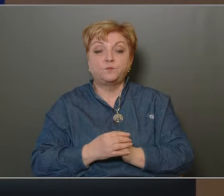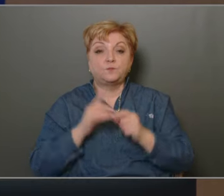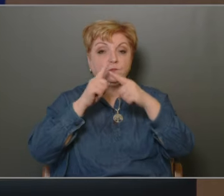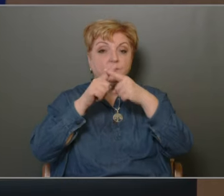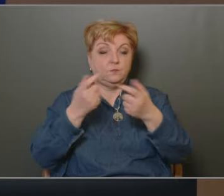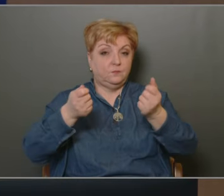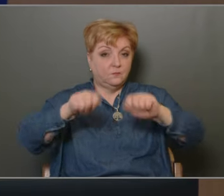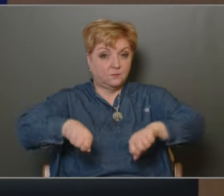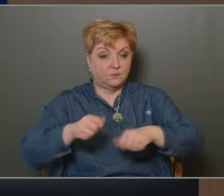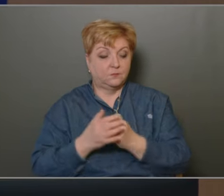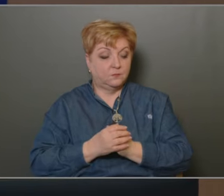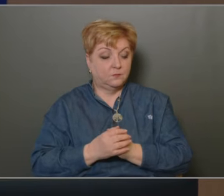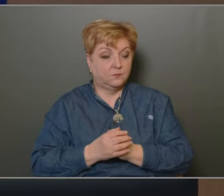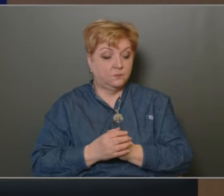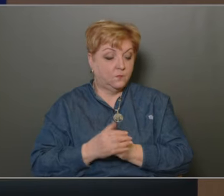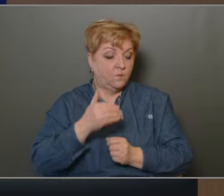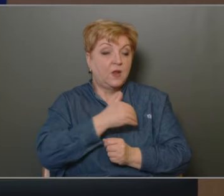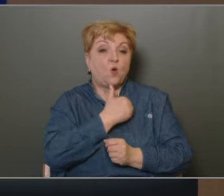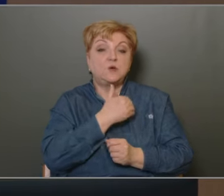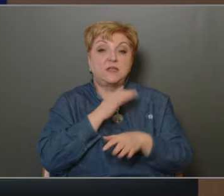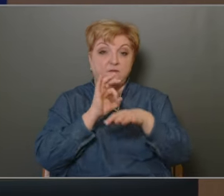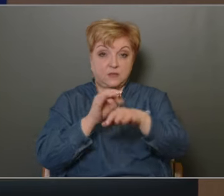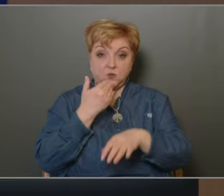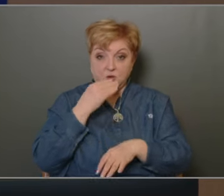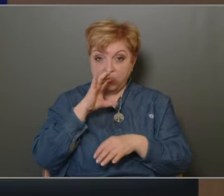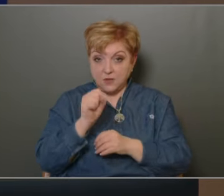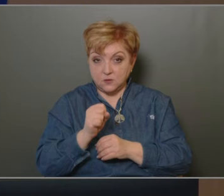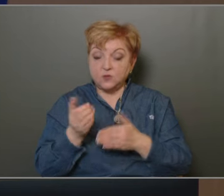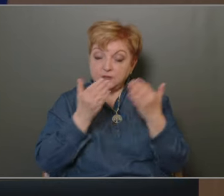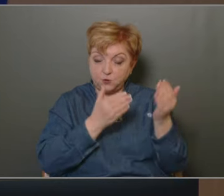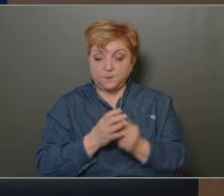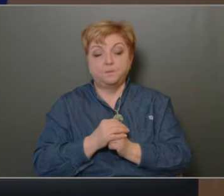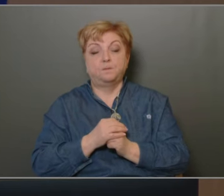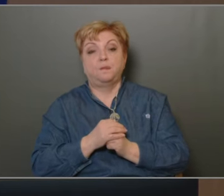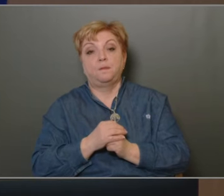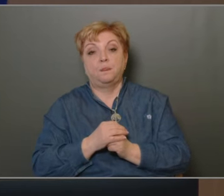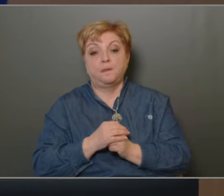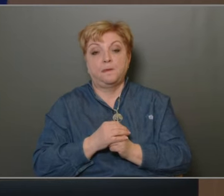A vitát lezártam. Osztály vezető úr kívánél reflektálni. Telség parancson.